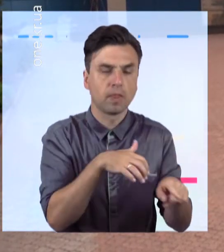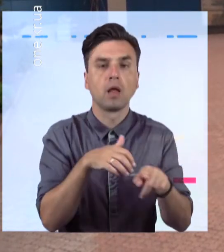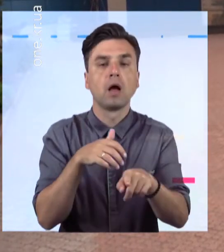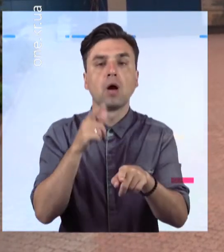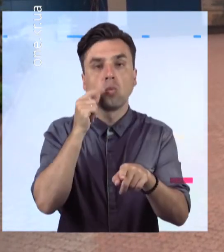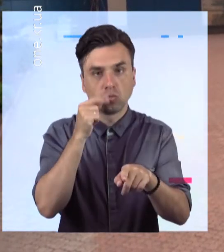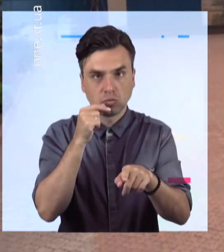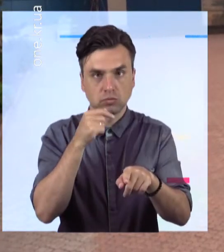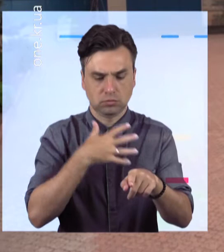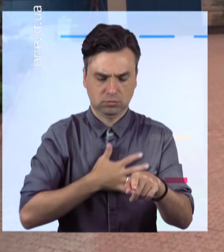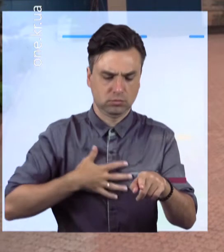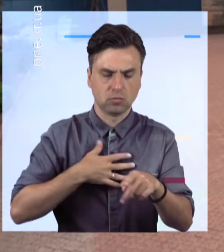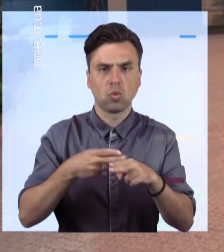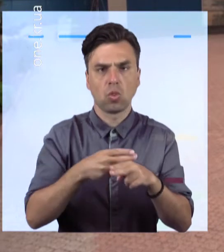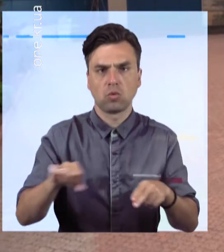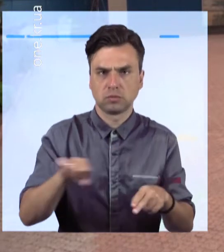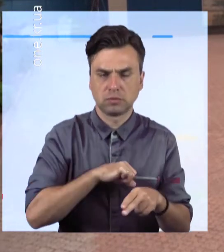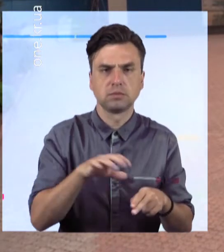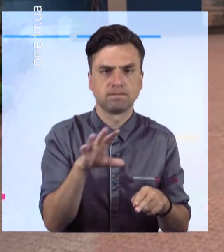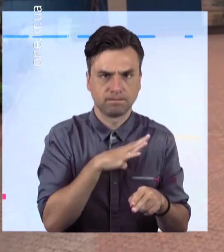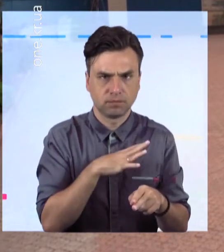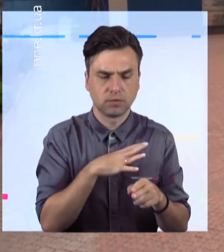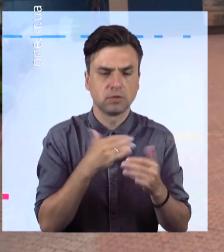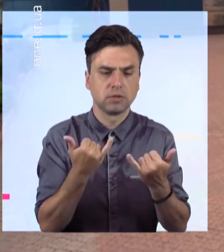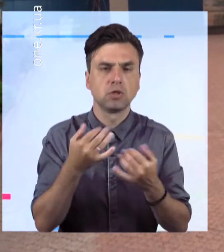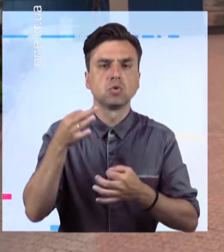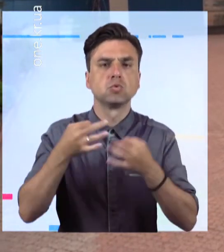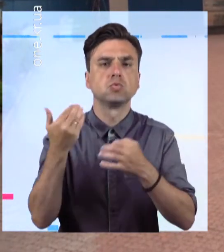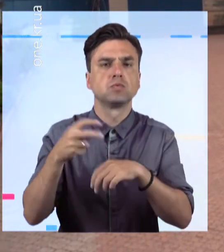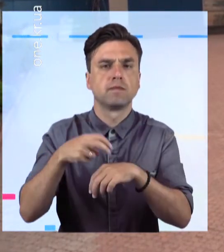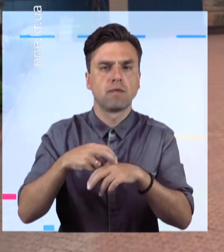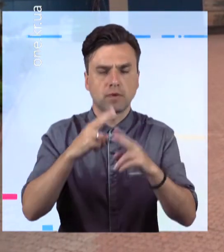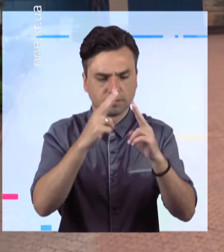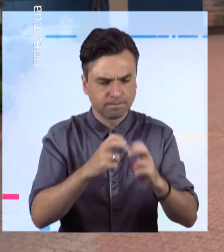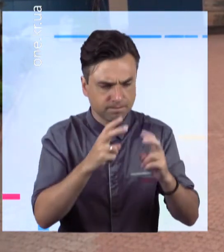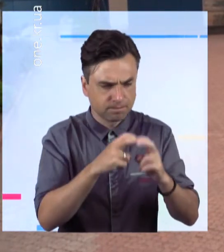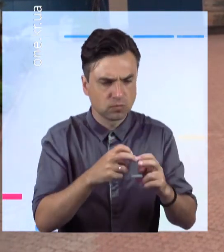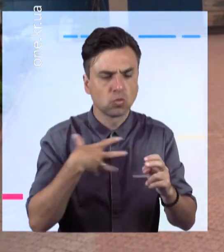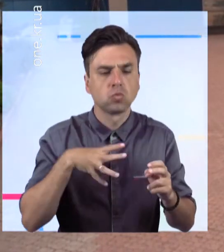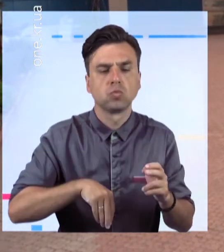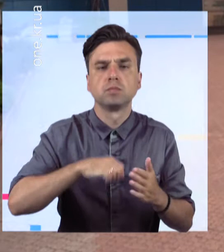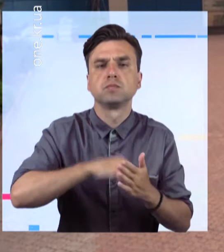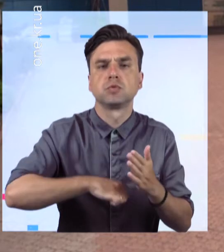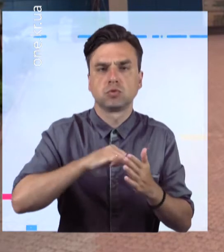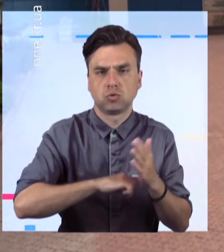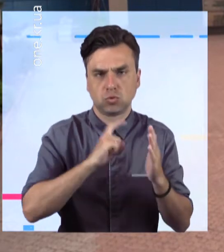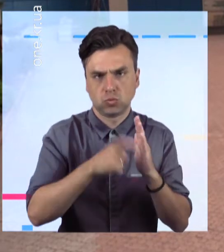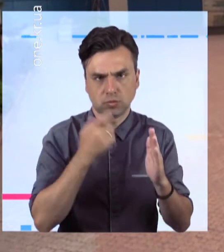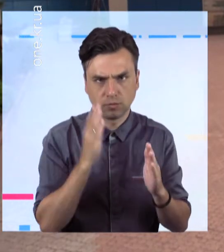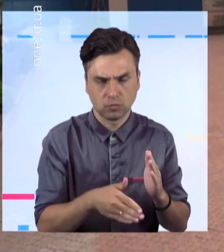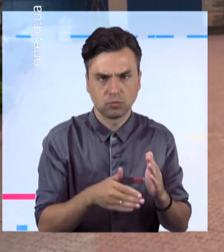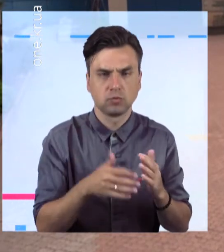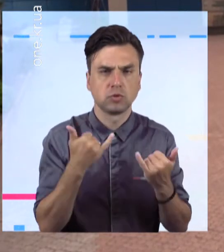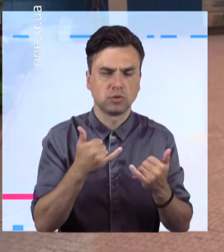виявлено ножове поранення. Наразі тіла направлені для проведення судово-медичної експертизи з метою встановлення причин смерті. За вказаним фактом проводиться